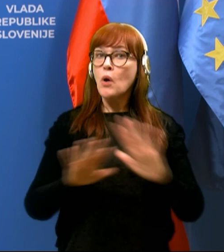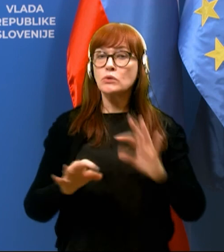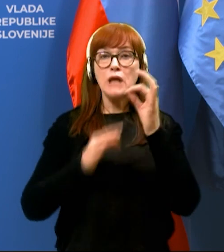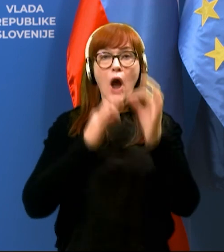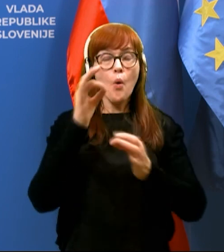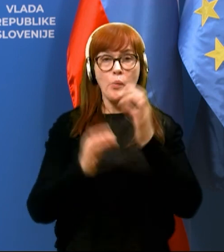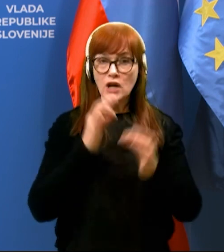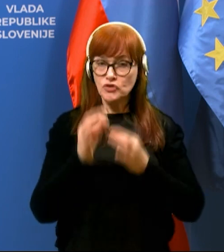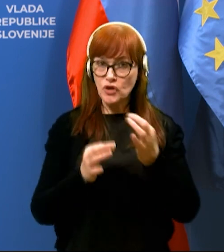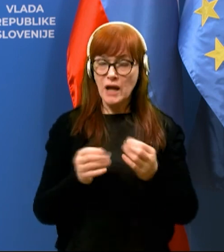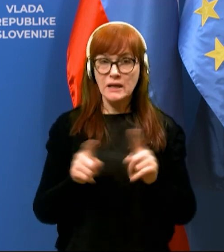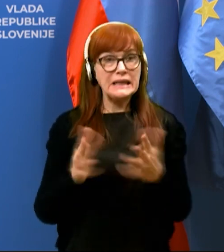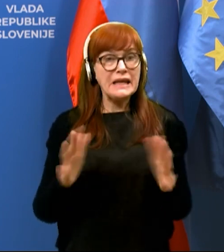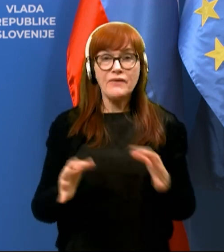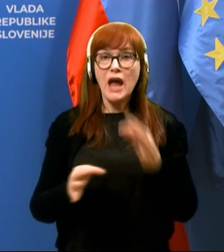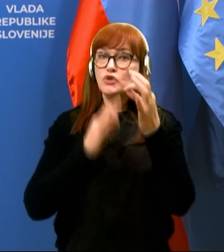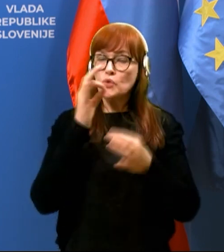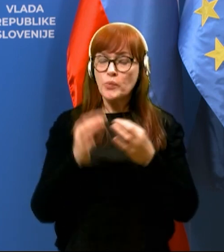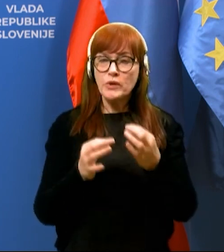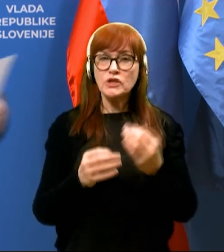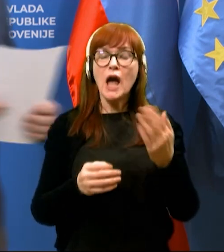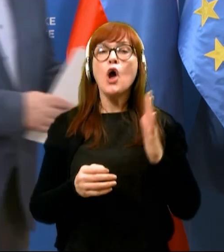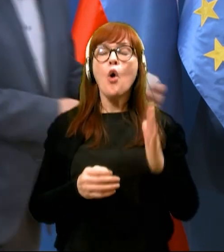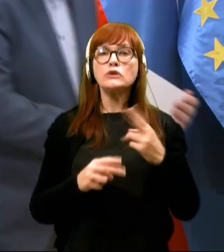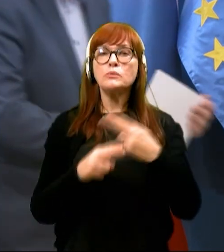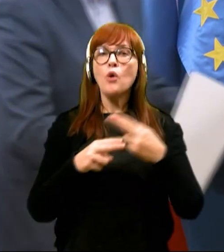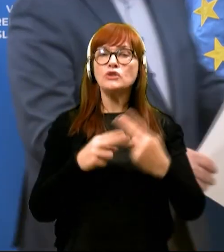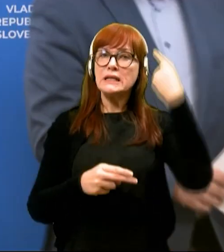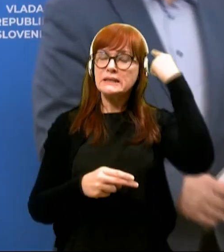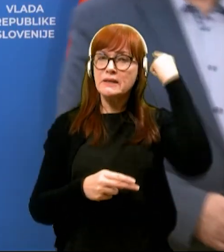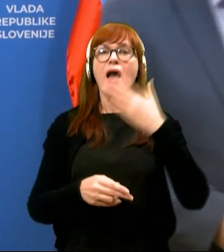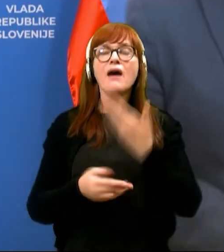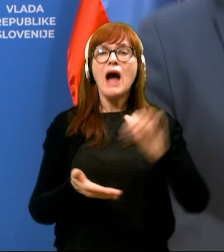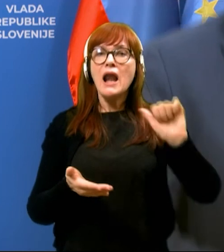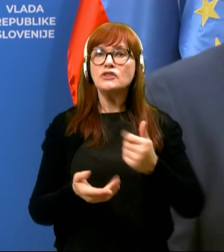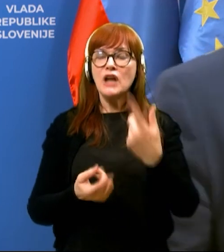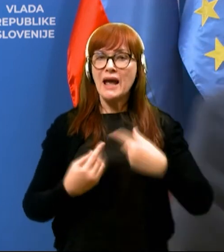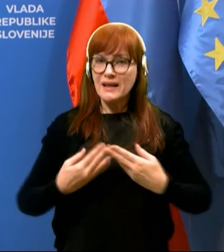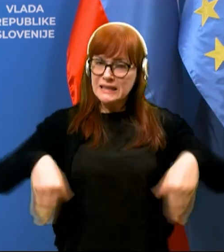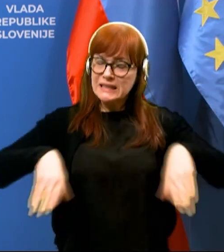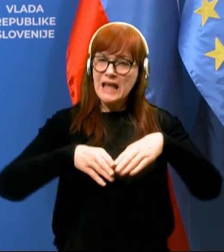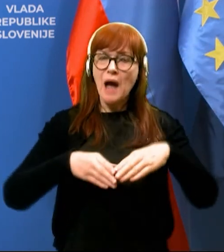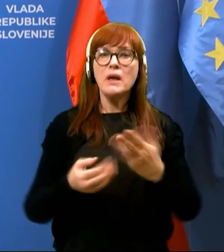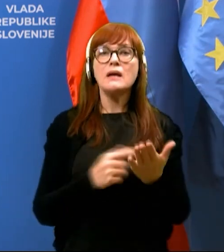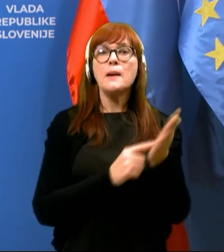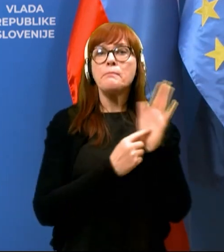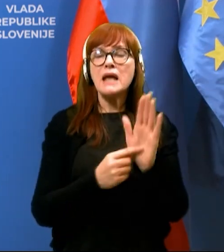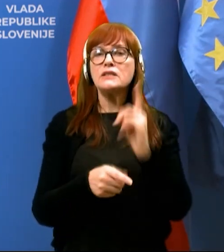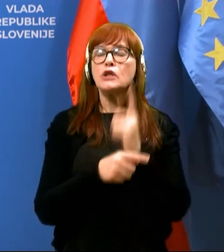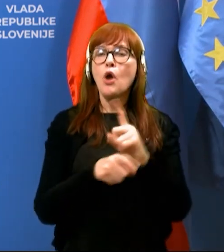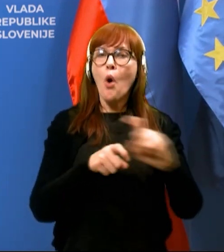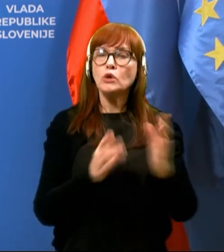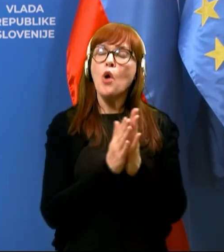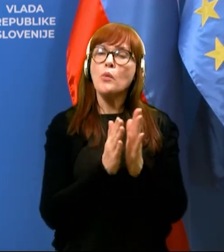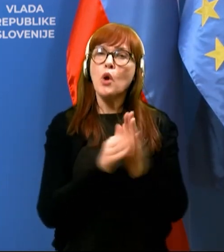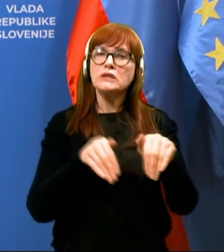vprašanja, tako je ni več vprašanj. Hvala lepa. Hvala še enkrat, ker ste bili z nami. Za predstavitev odloka pa sedaj